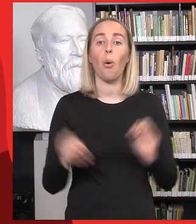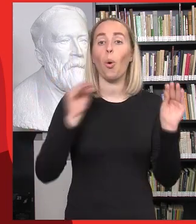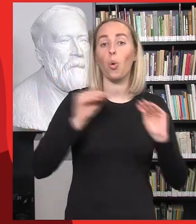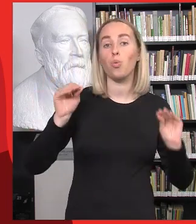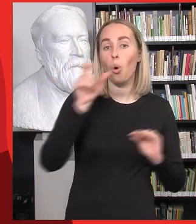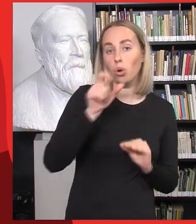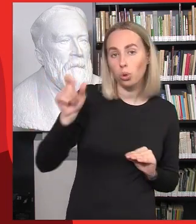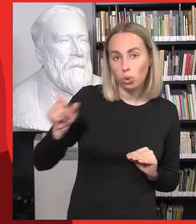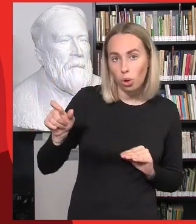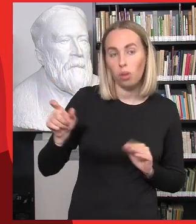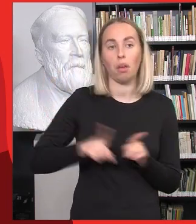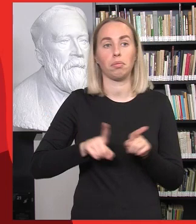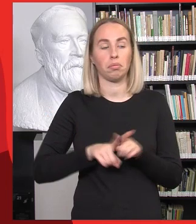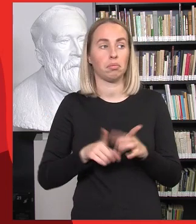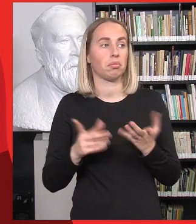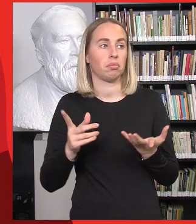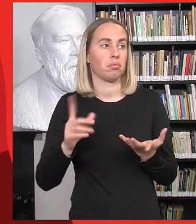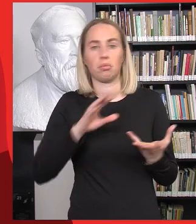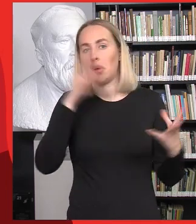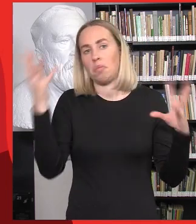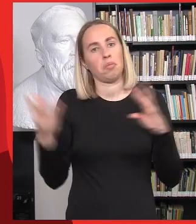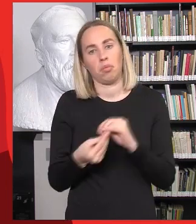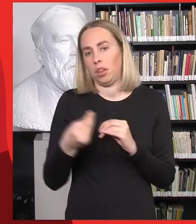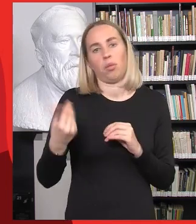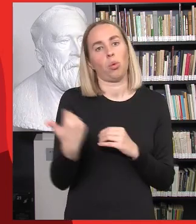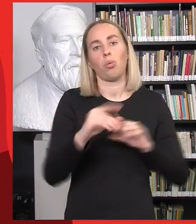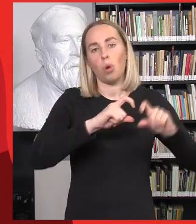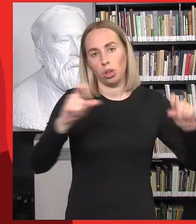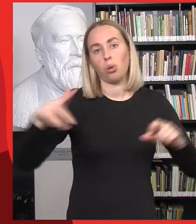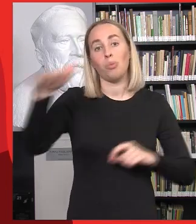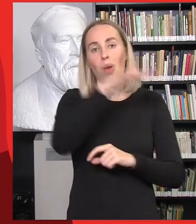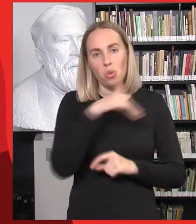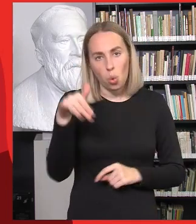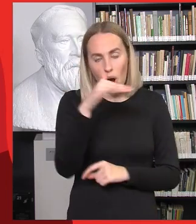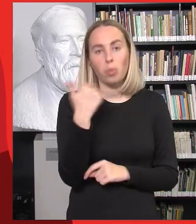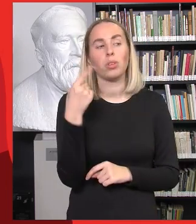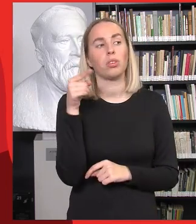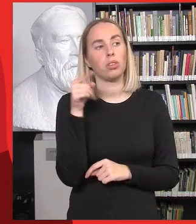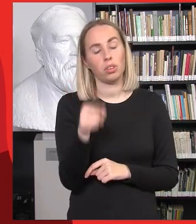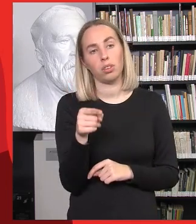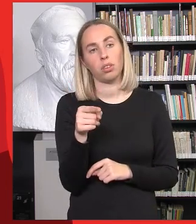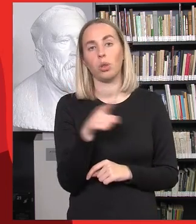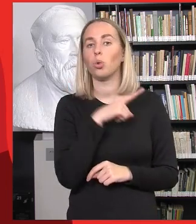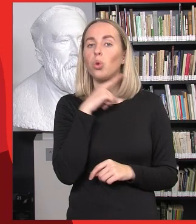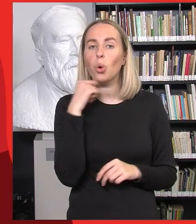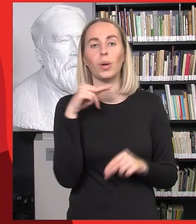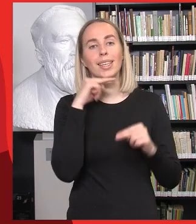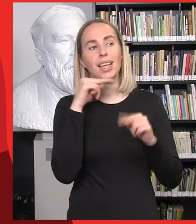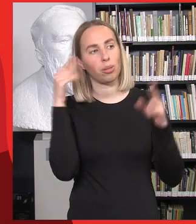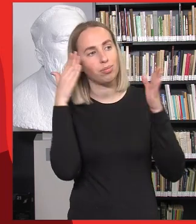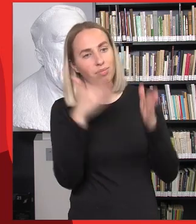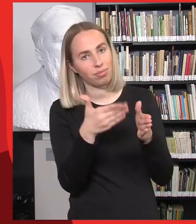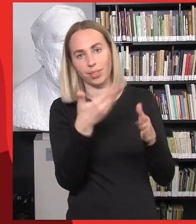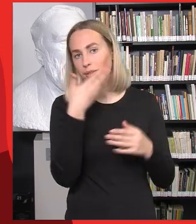apskritai visi mokyklos ta bendruomenė šiuo metu neskiria tam labai daug dėmesio, kadangi